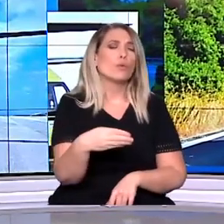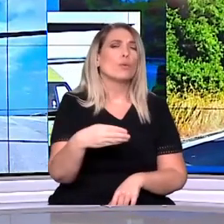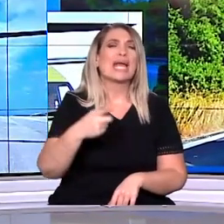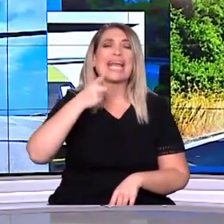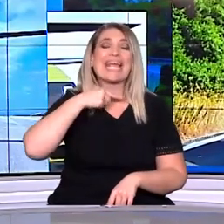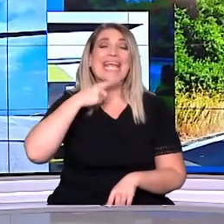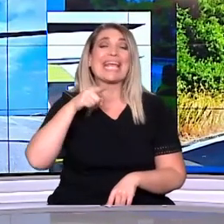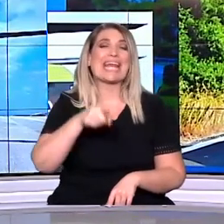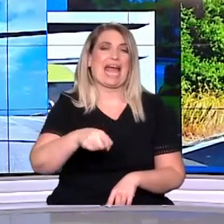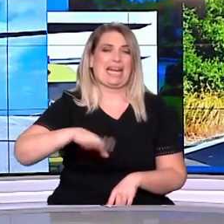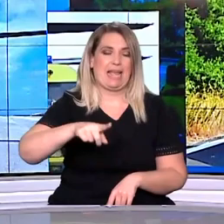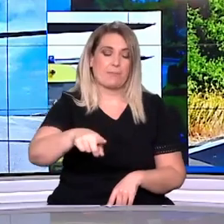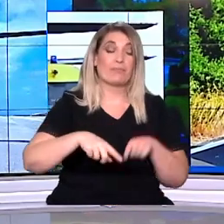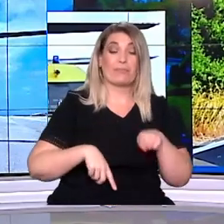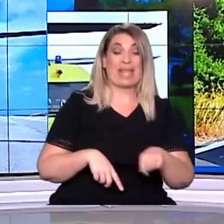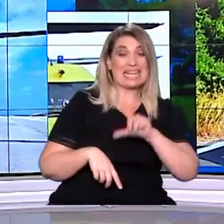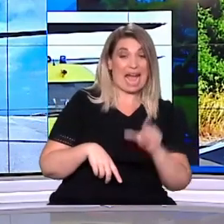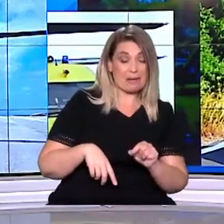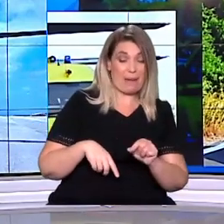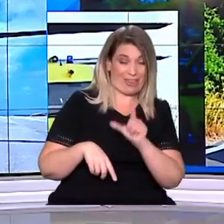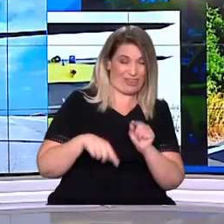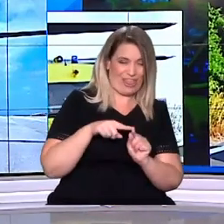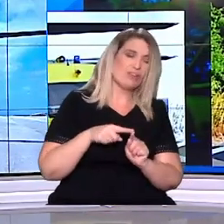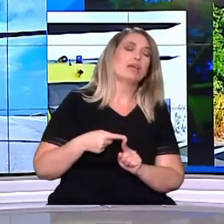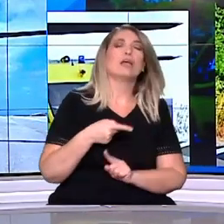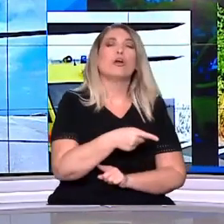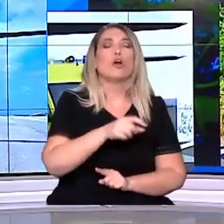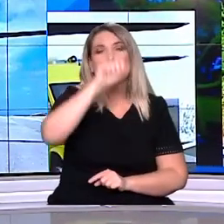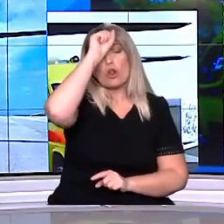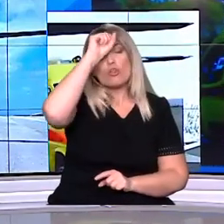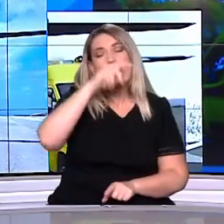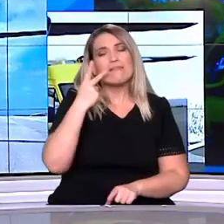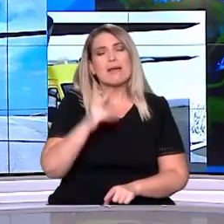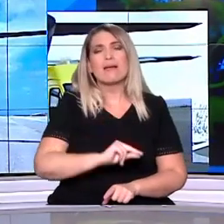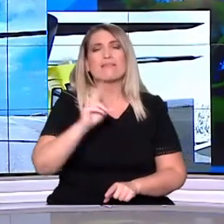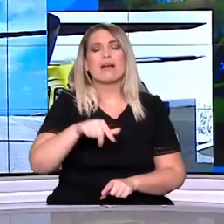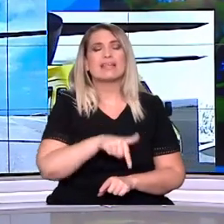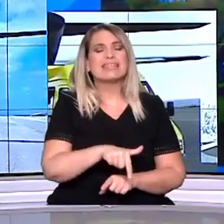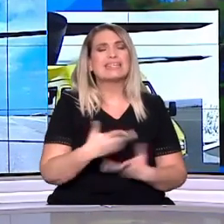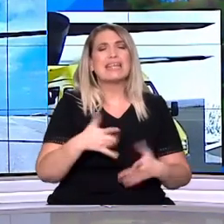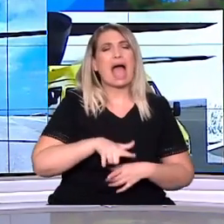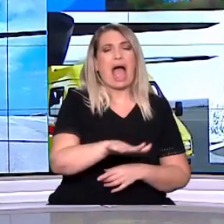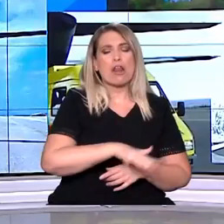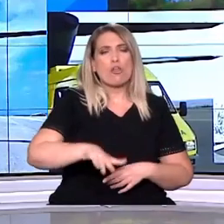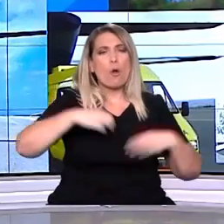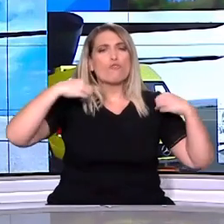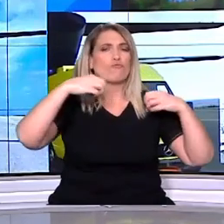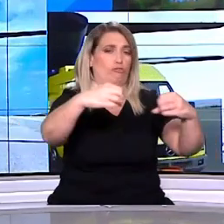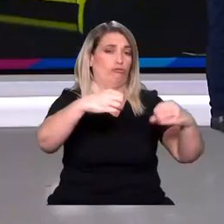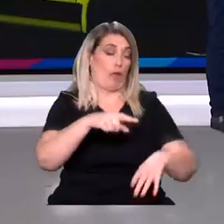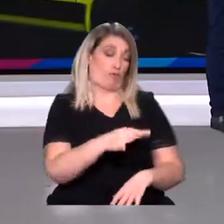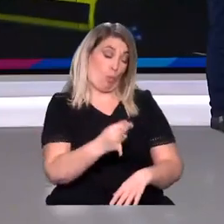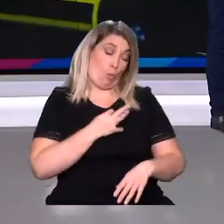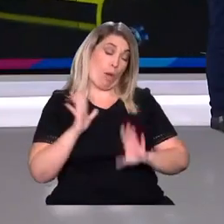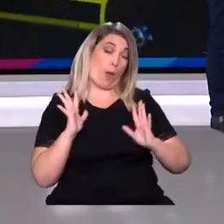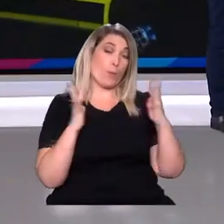Καρπάθου από το νησί στη Ρόδο. Παθαίνουν λοιπόν ότι δεν υπάρχουν φώτα στο αεροδρόμιο της Καρπάθου μου λένε από την πολεμική αεροπορία. Μπαίνουν